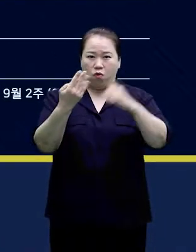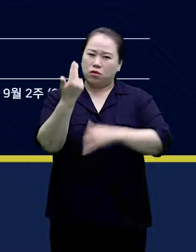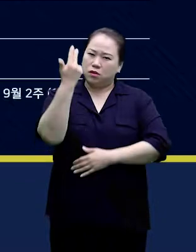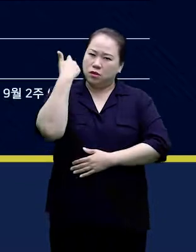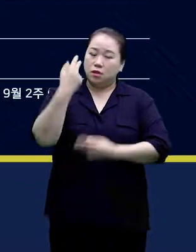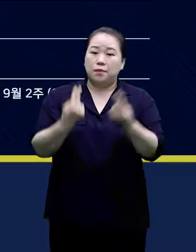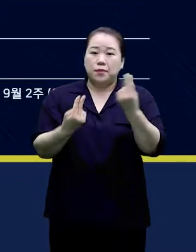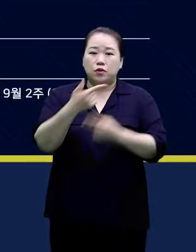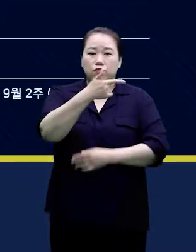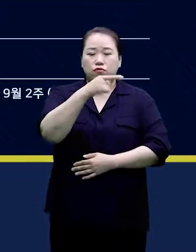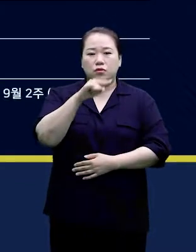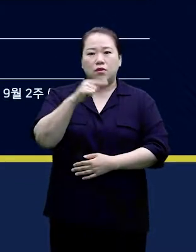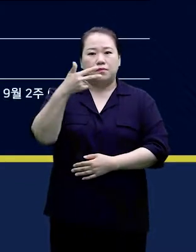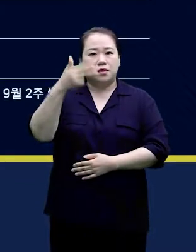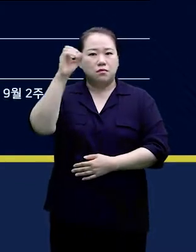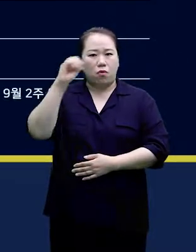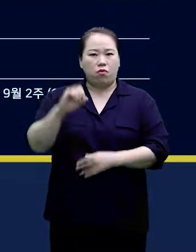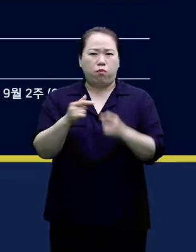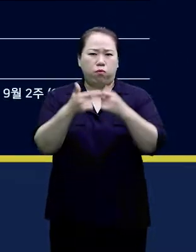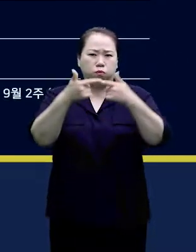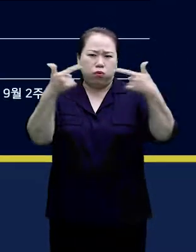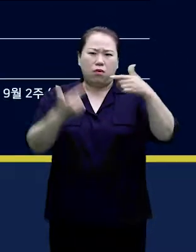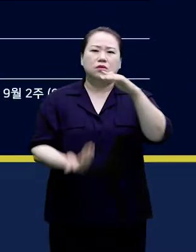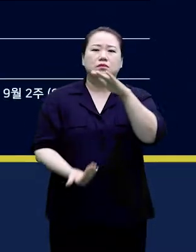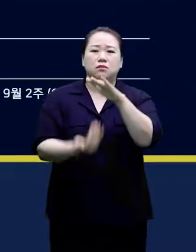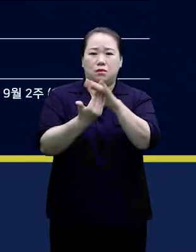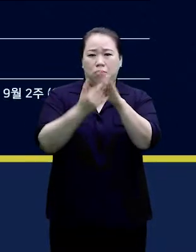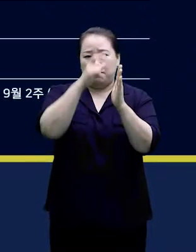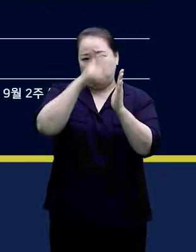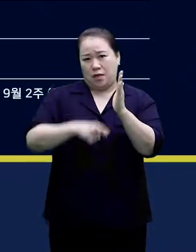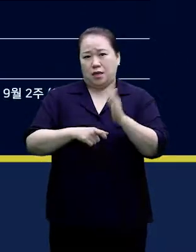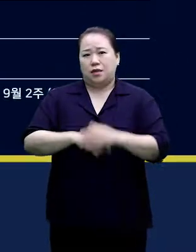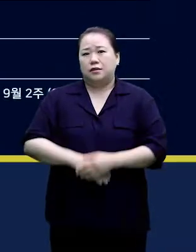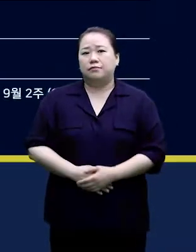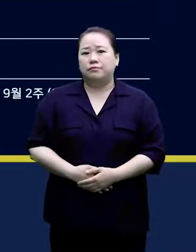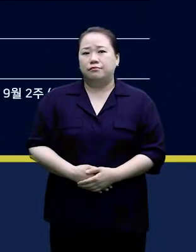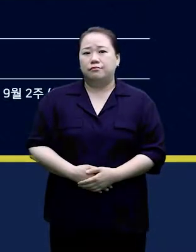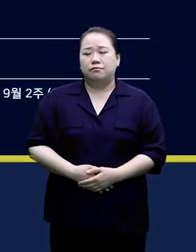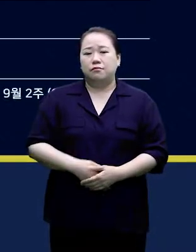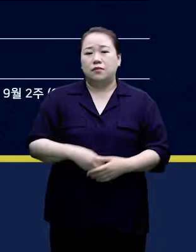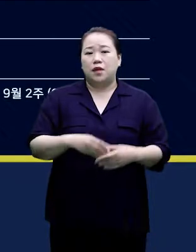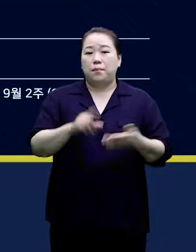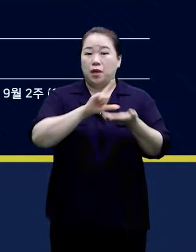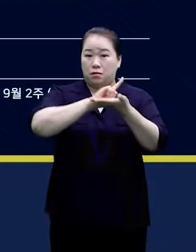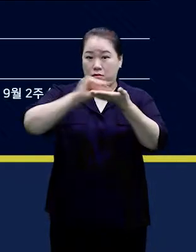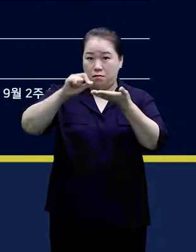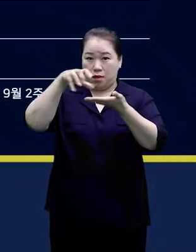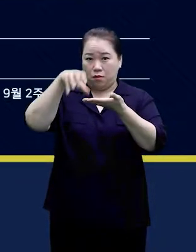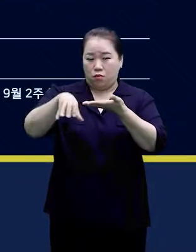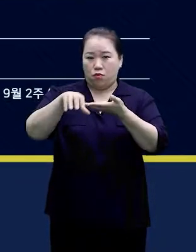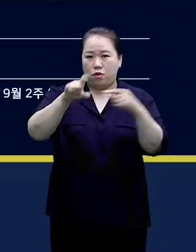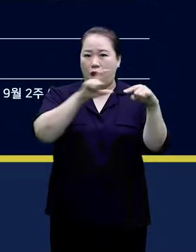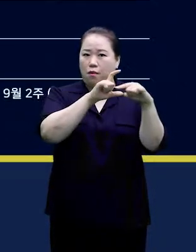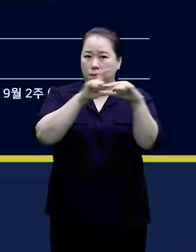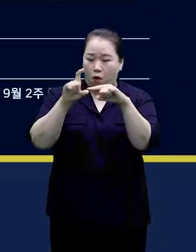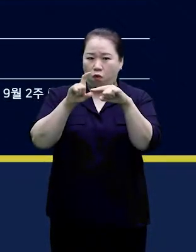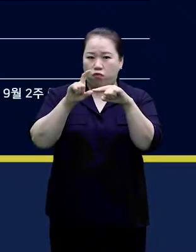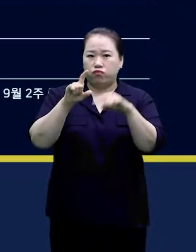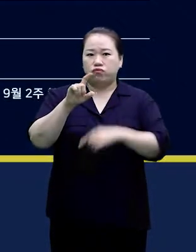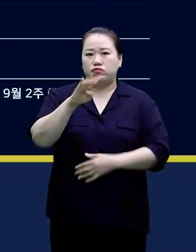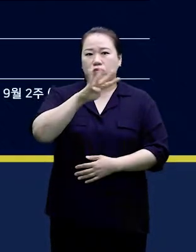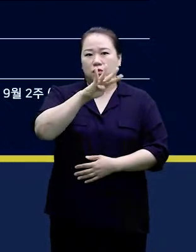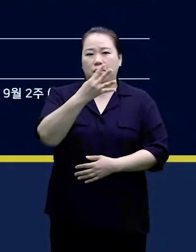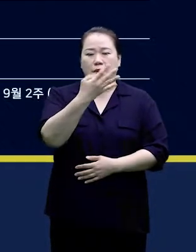최고치를 기록했습니다. 반면 비수도권은 하루 평균 492명으로 4